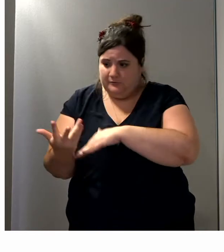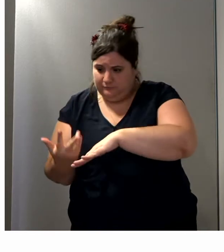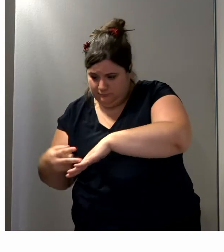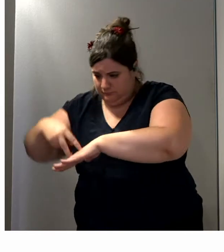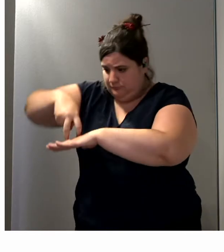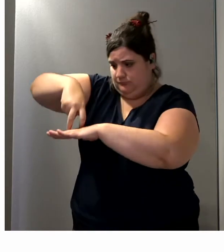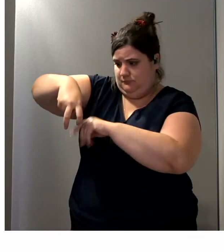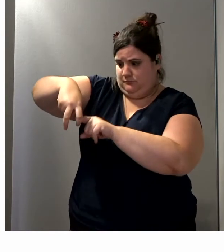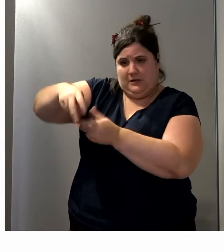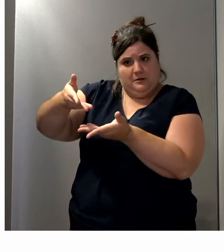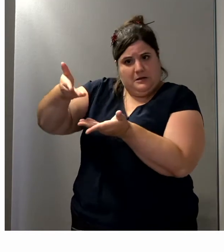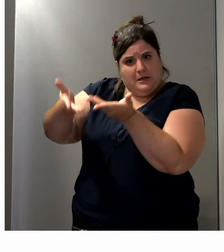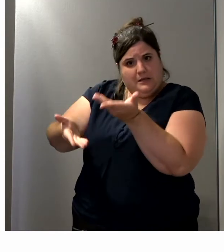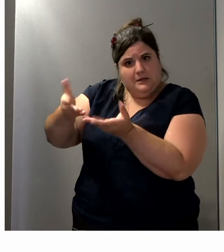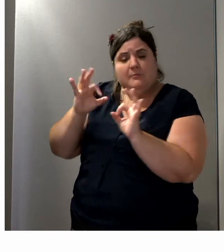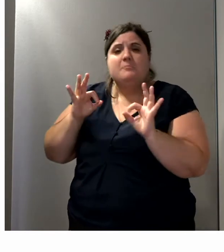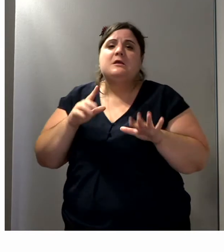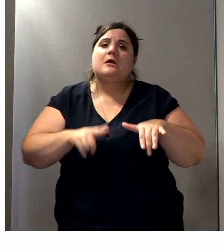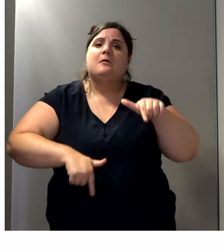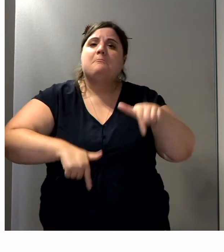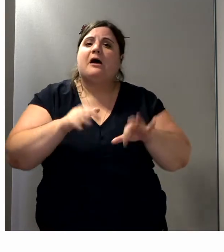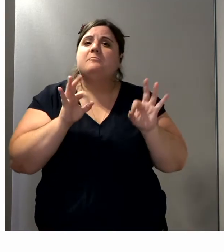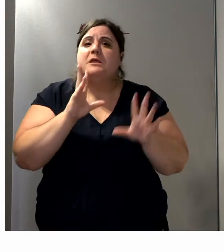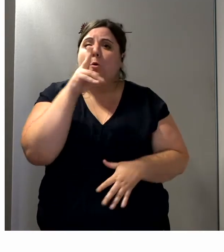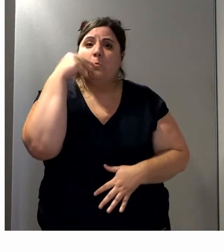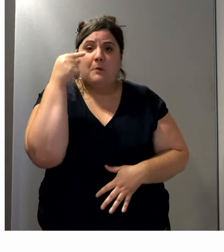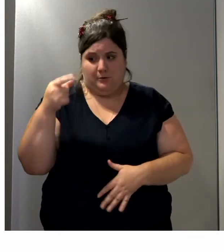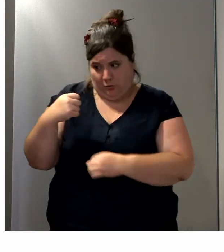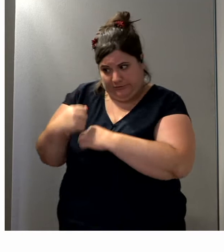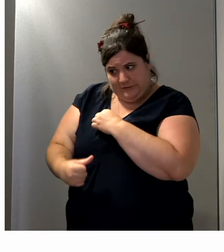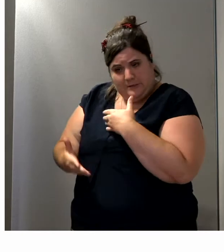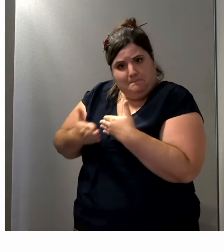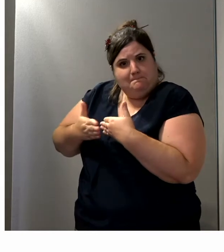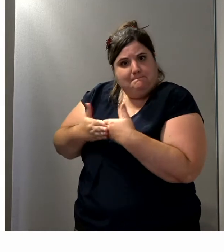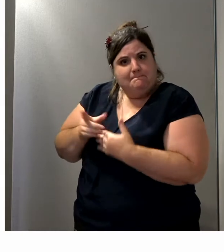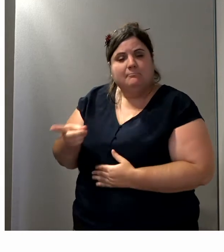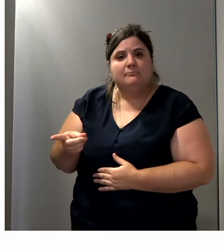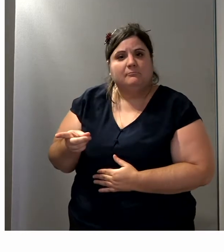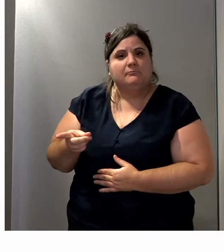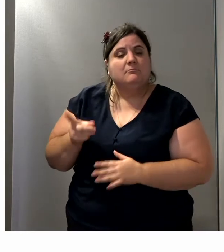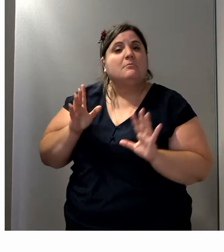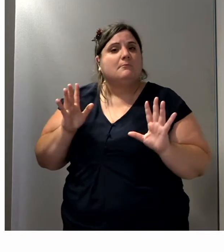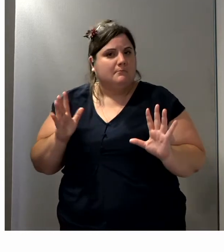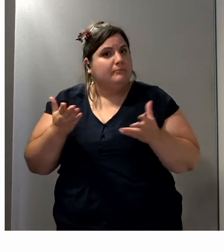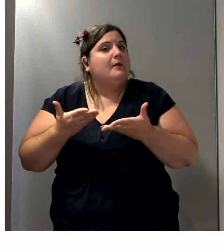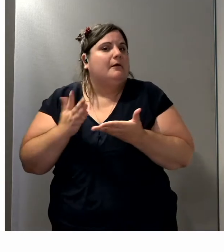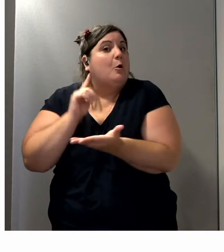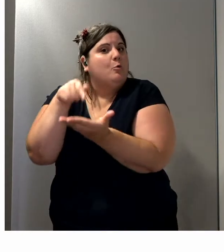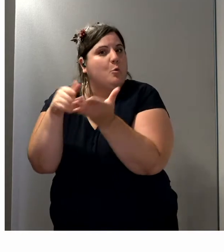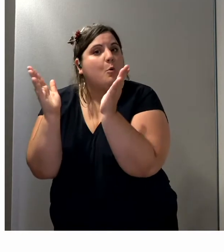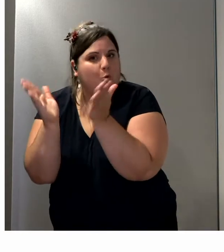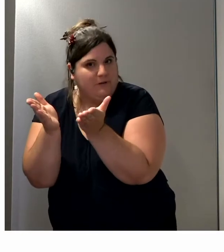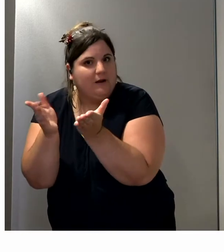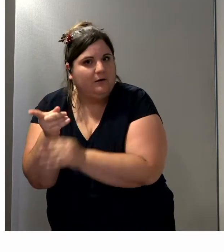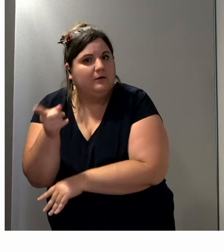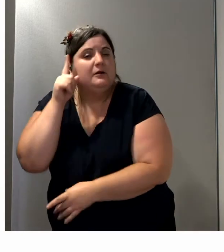marche réaliste, on va dire humanoïde, aujourd'hui dans un contexte hospitalier. C'est une